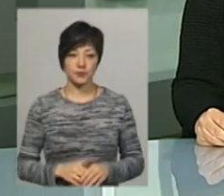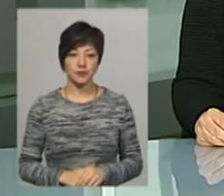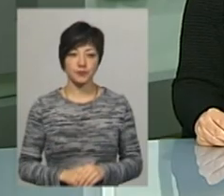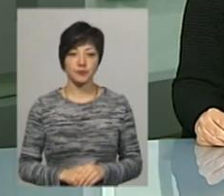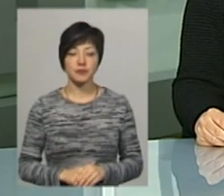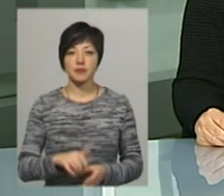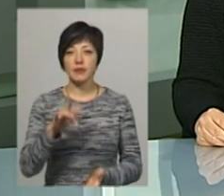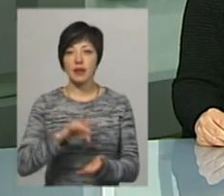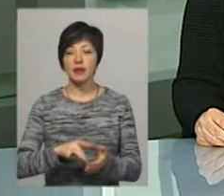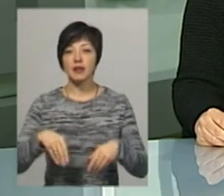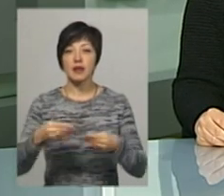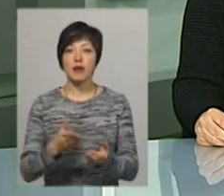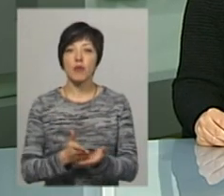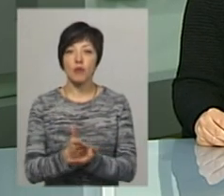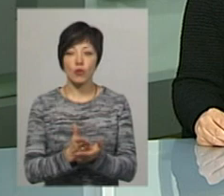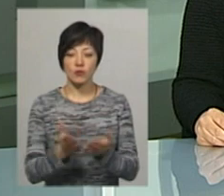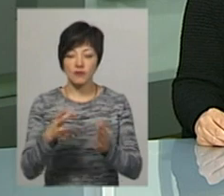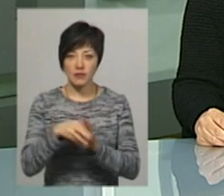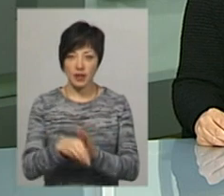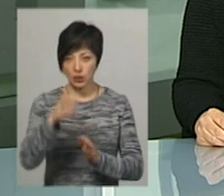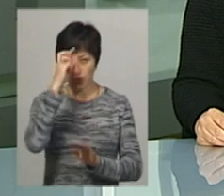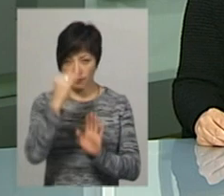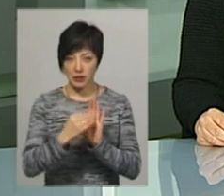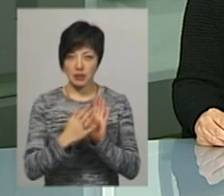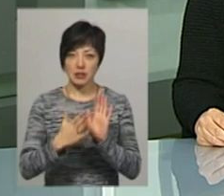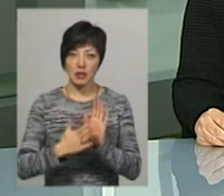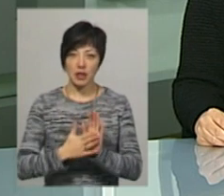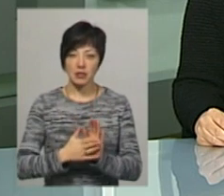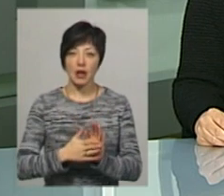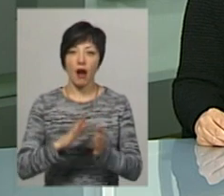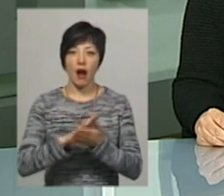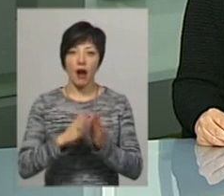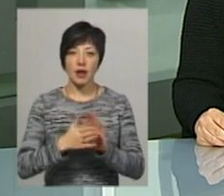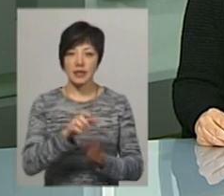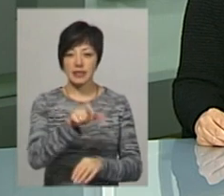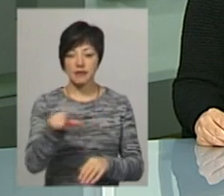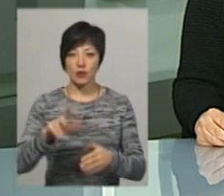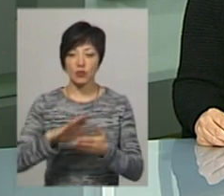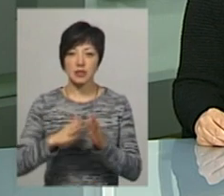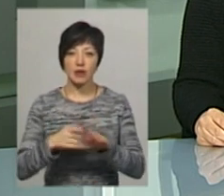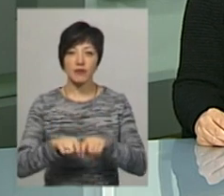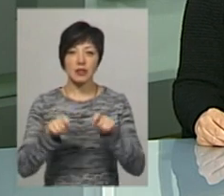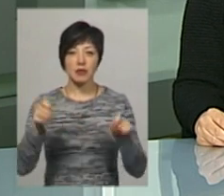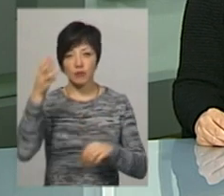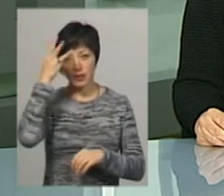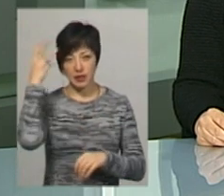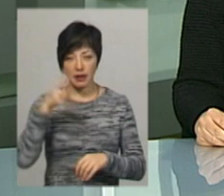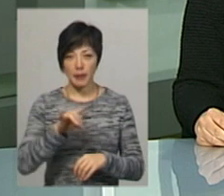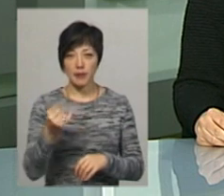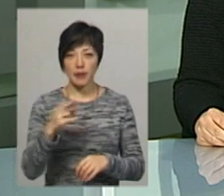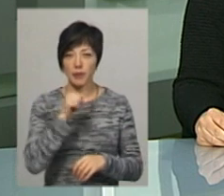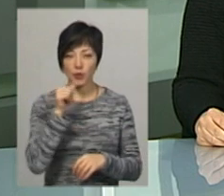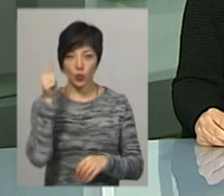Нагадаю, Центр надання послуг у сфері державної реєстрації актів цивільного стану, або ж OpenSpace відкрили в обласному центрі у липні